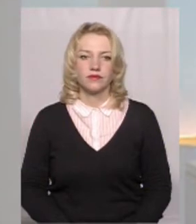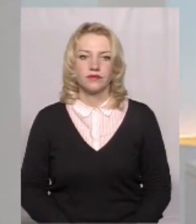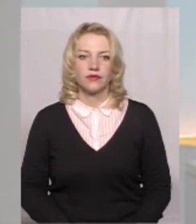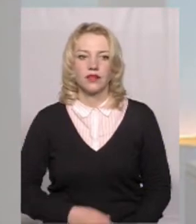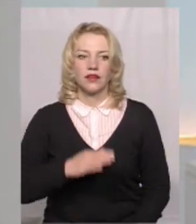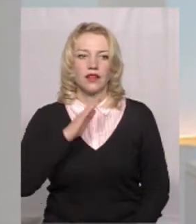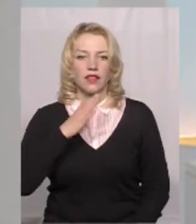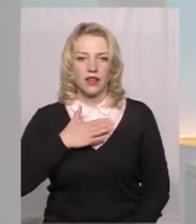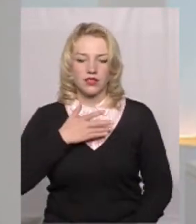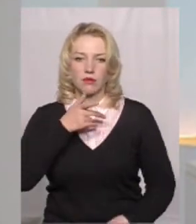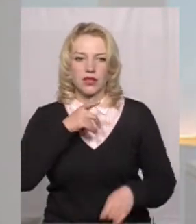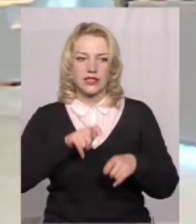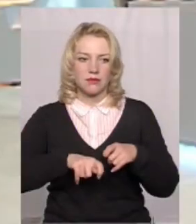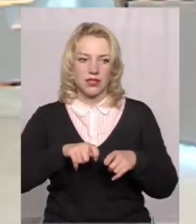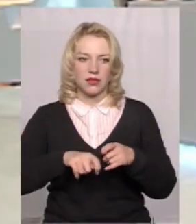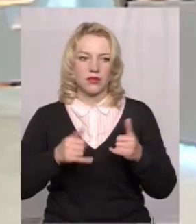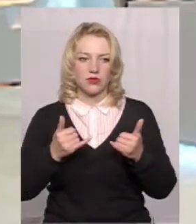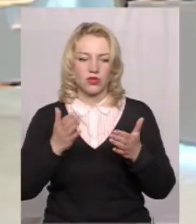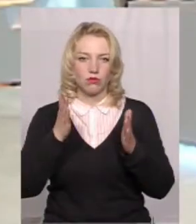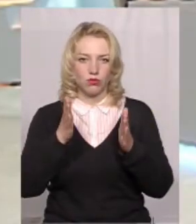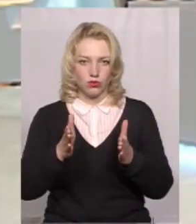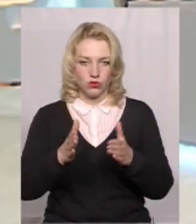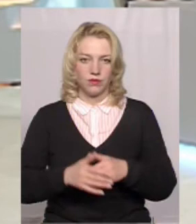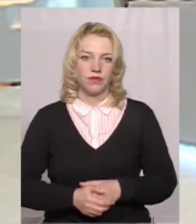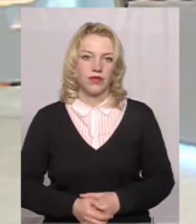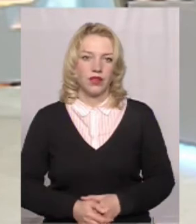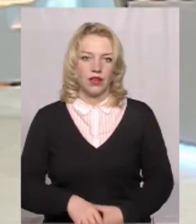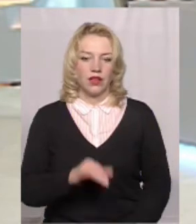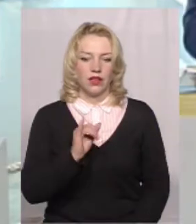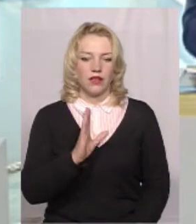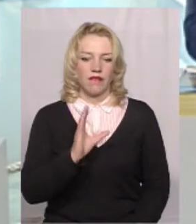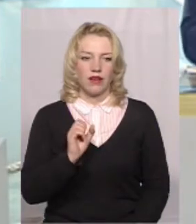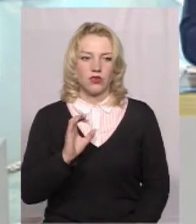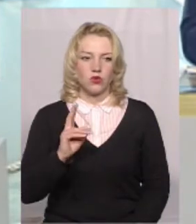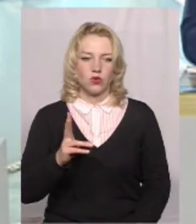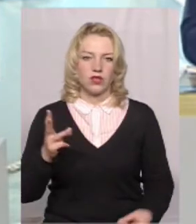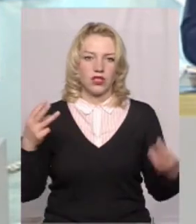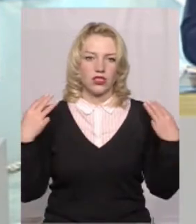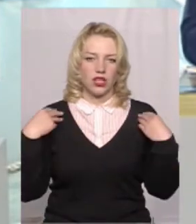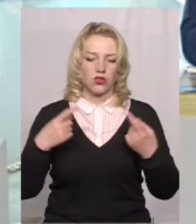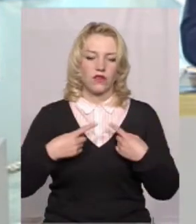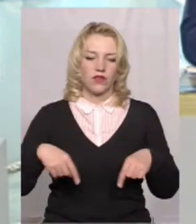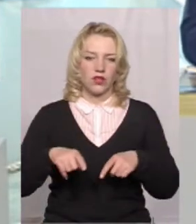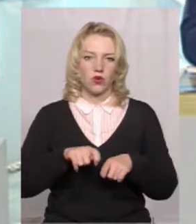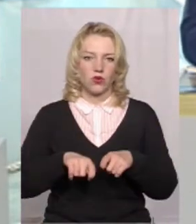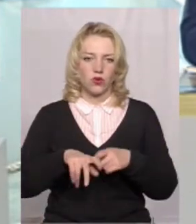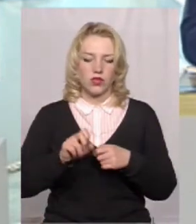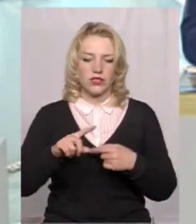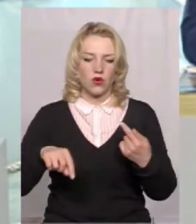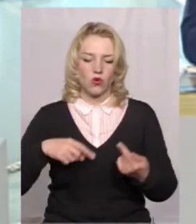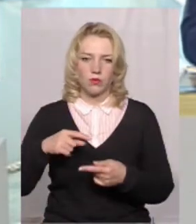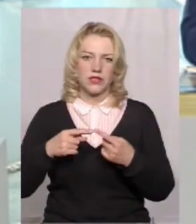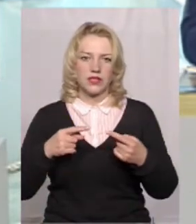Нашими експертами сьогодні будуть Володимир Івасюк, начальник відділу контролю за обігом